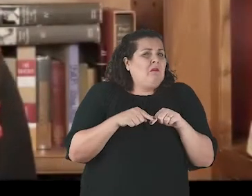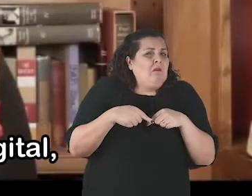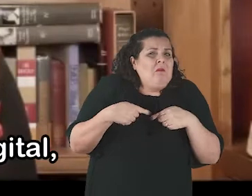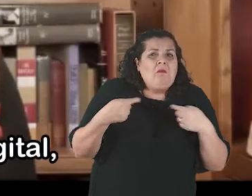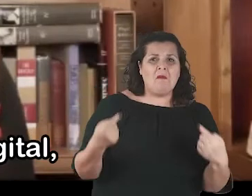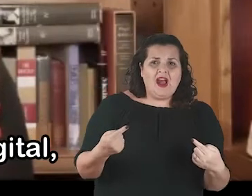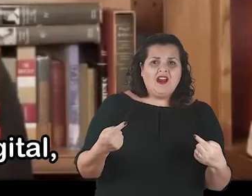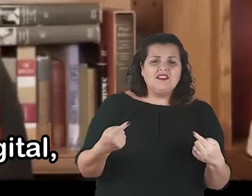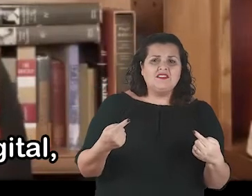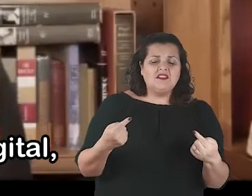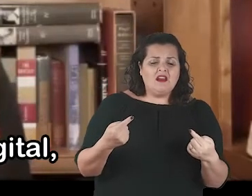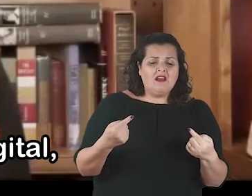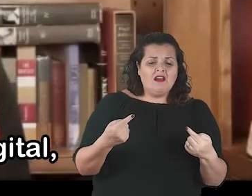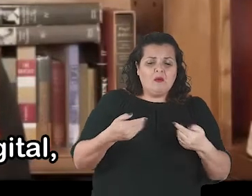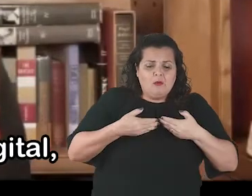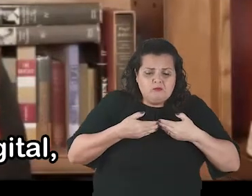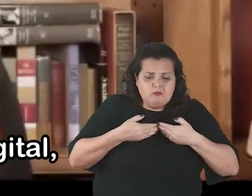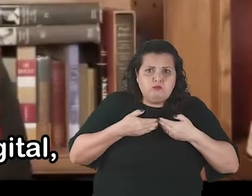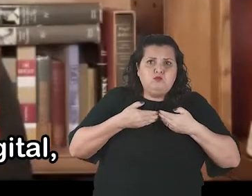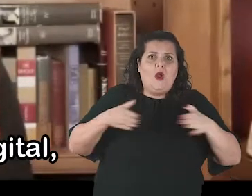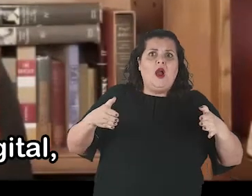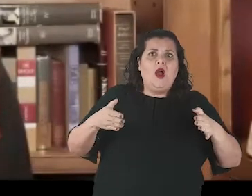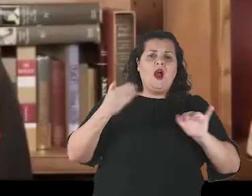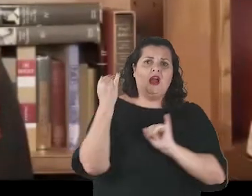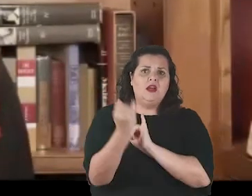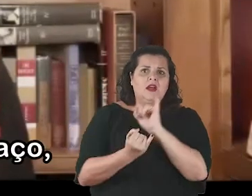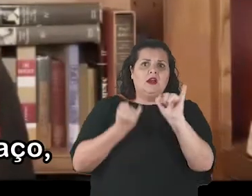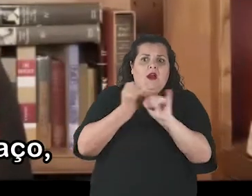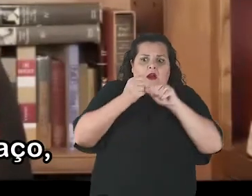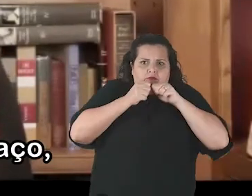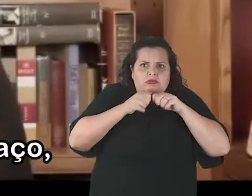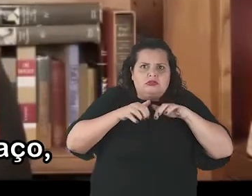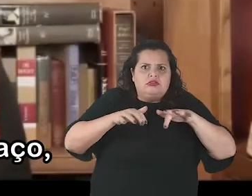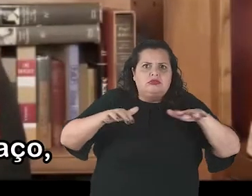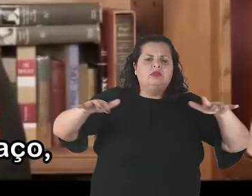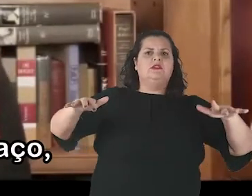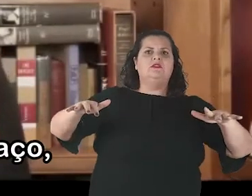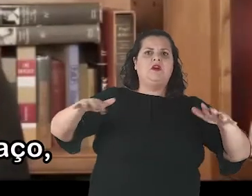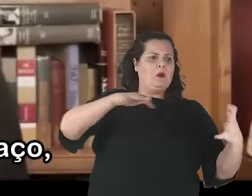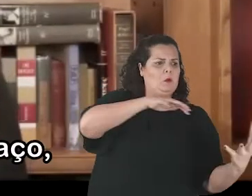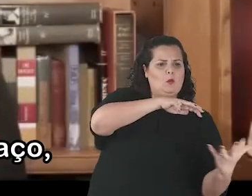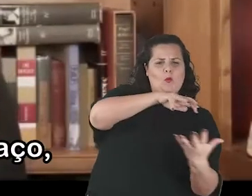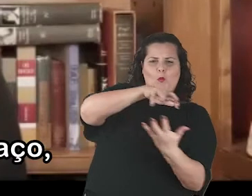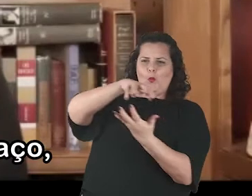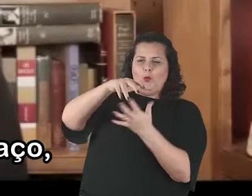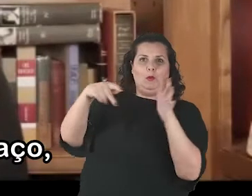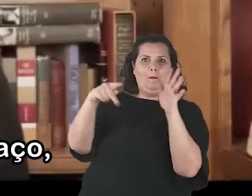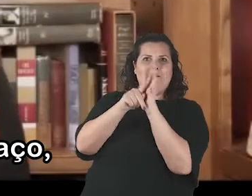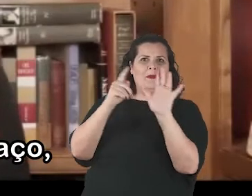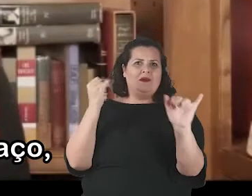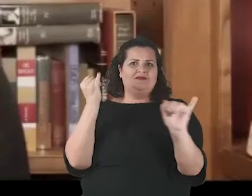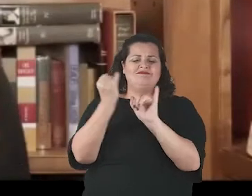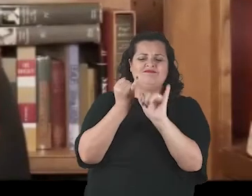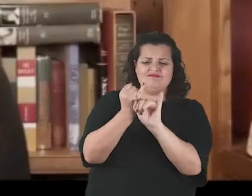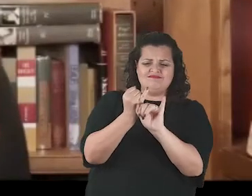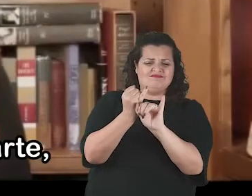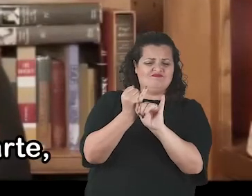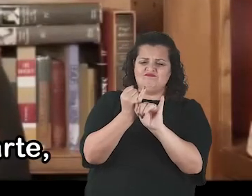But as the digital century dawned, we learned that the myth of cyberspace